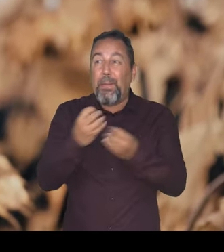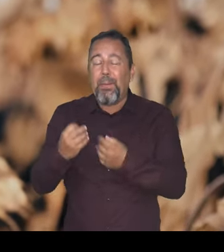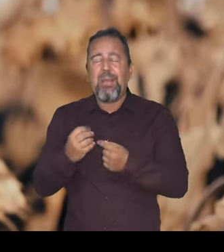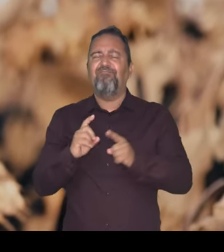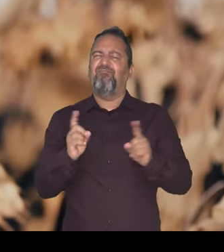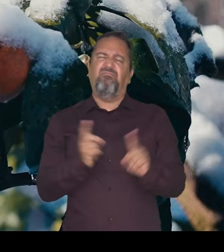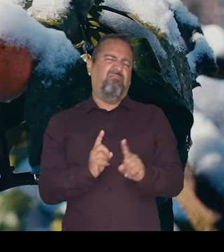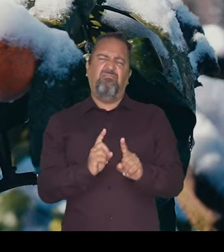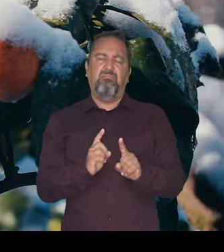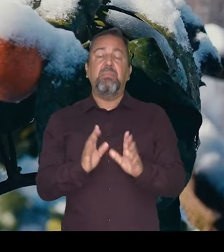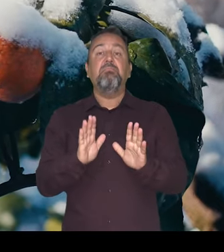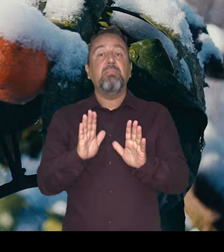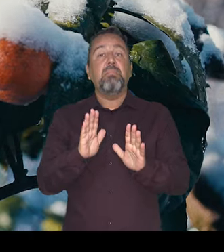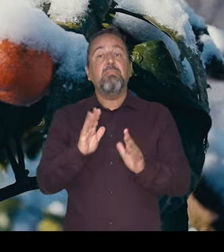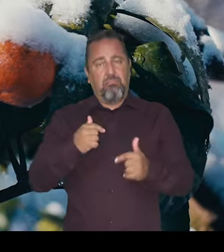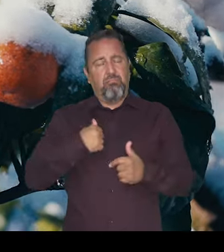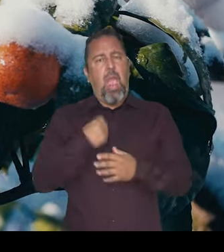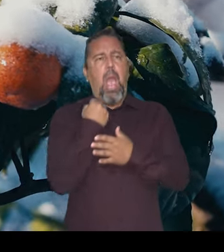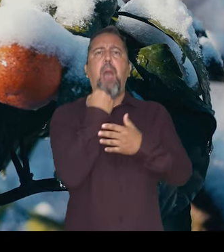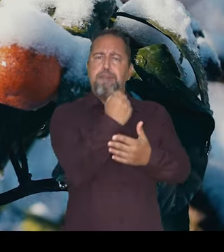Segur que no tot sortirà com esperes.